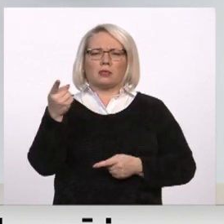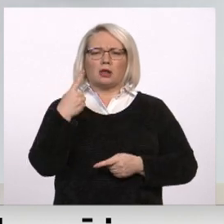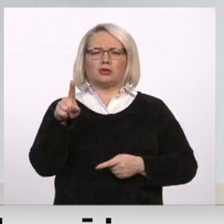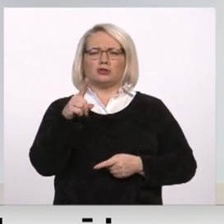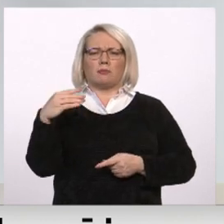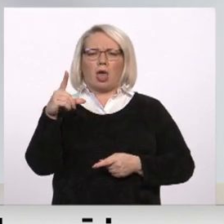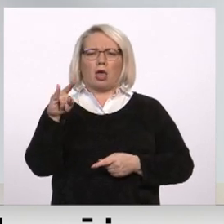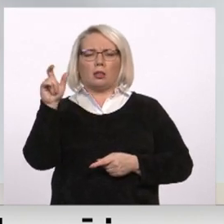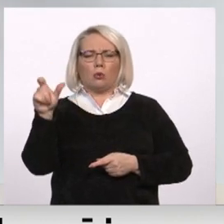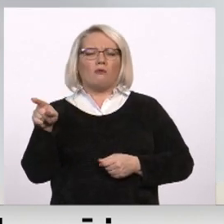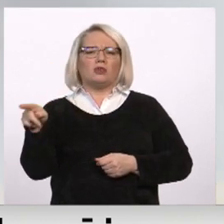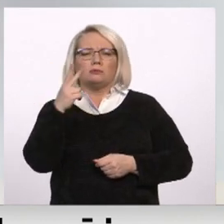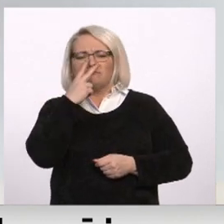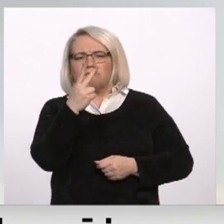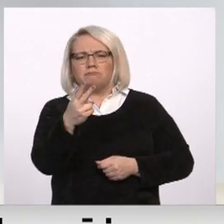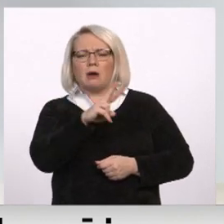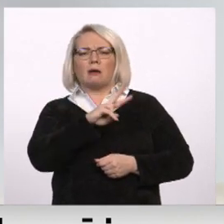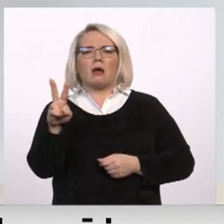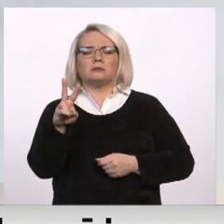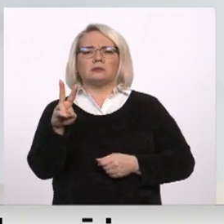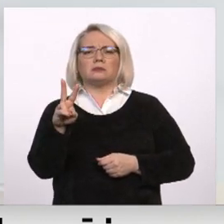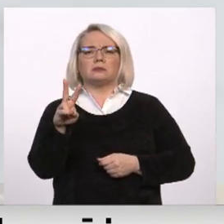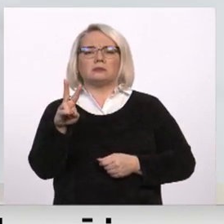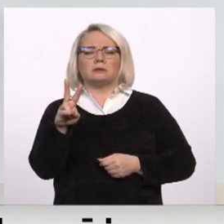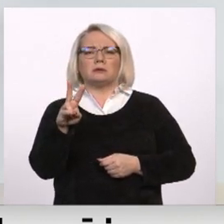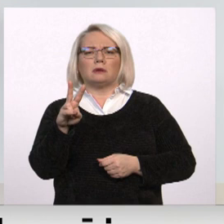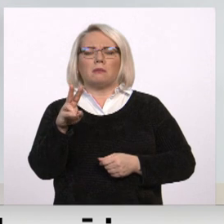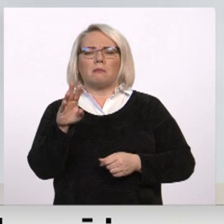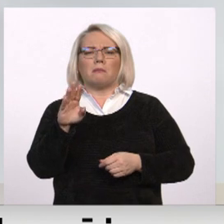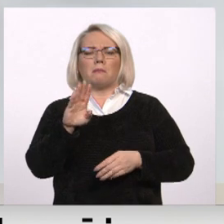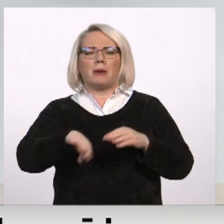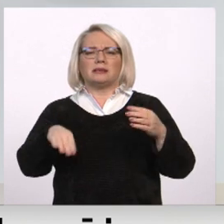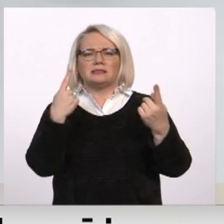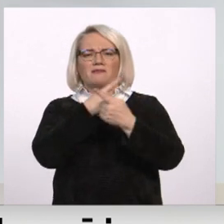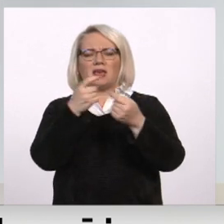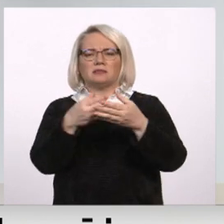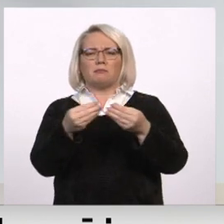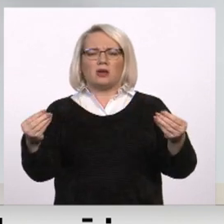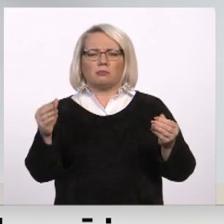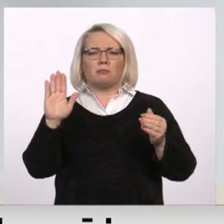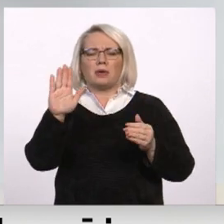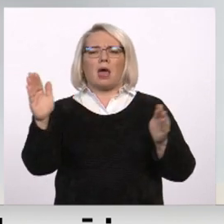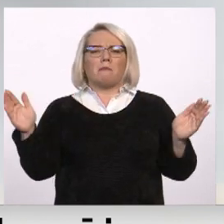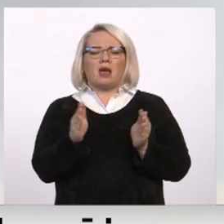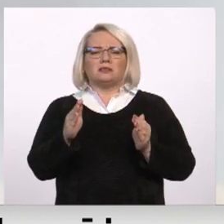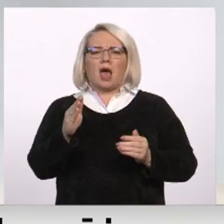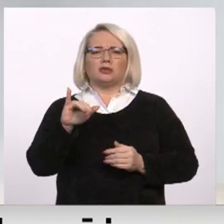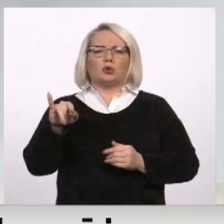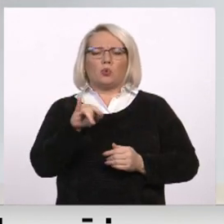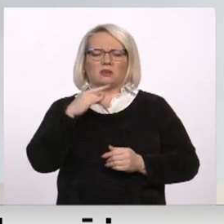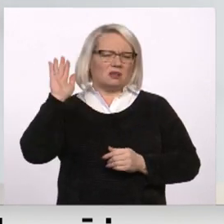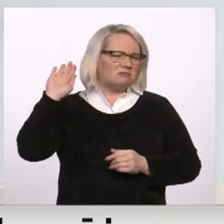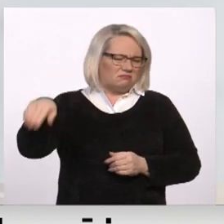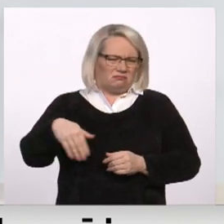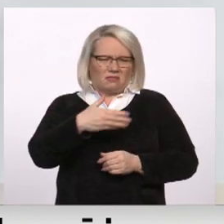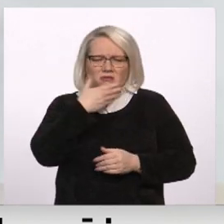viņš apskatīsies, varbūt, ka ir pie pazbrušiem bez vēsts pie mazās jūglas. Es vēl pēc, nē, nē, es saku, vērts skatīties, viņš tur,